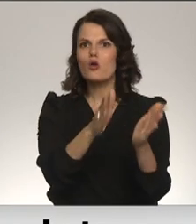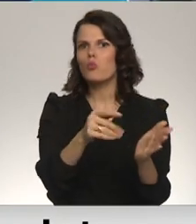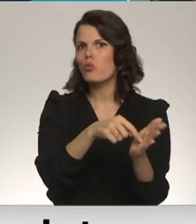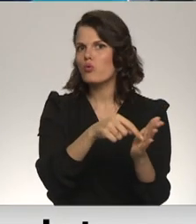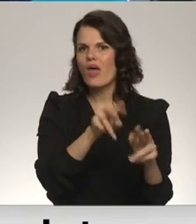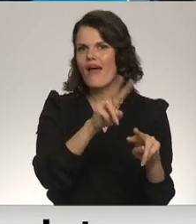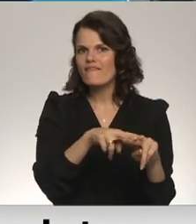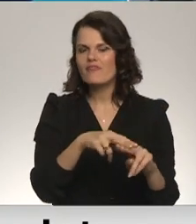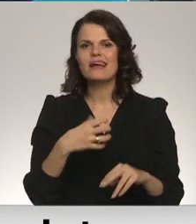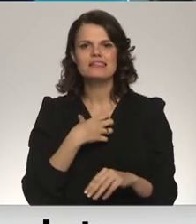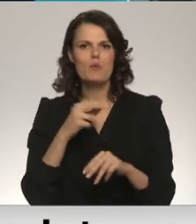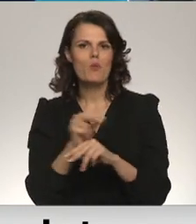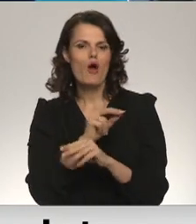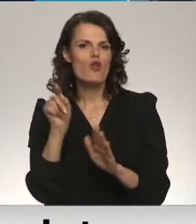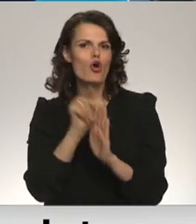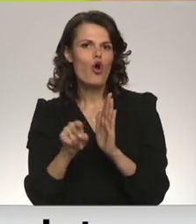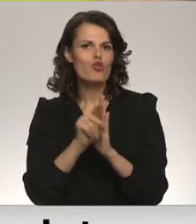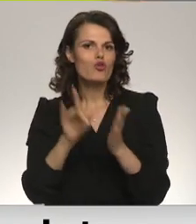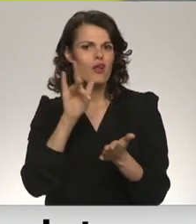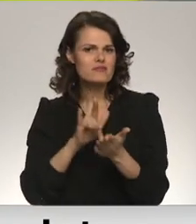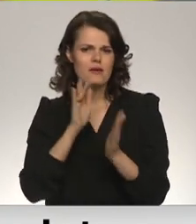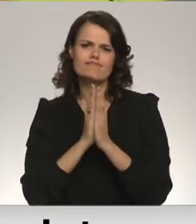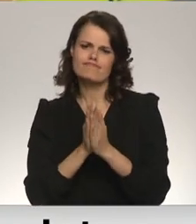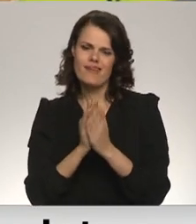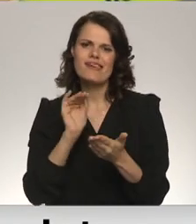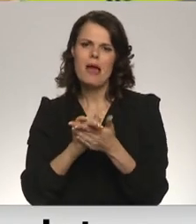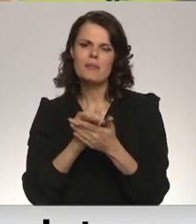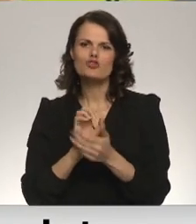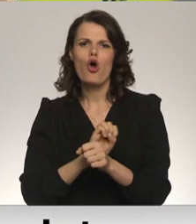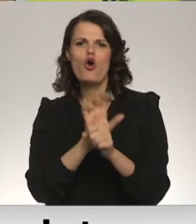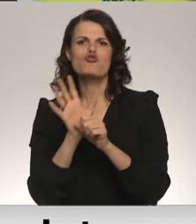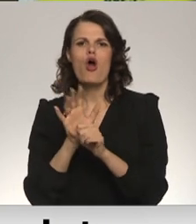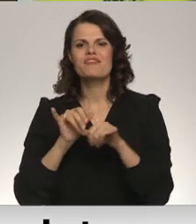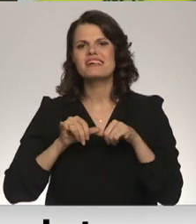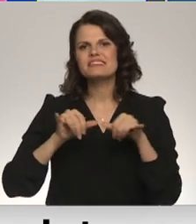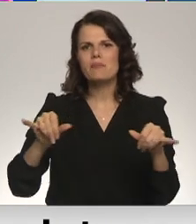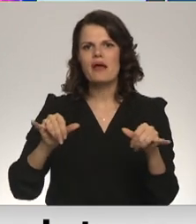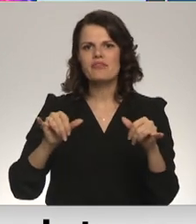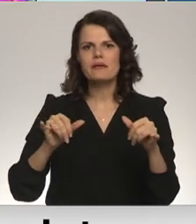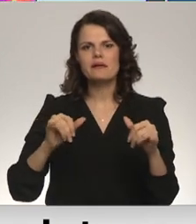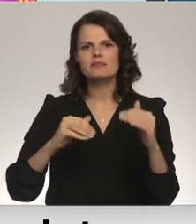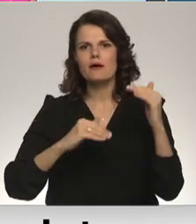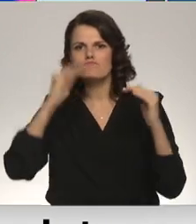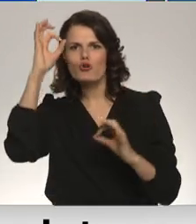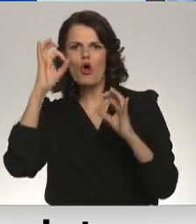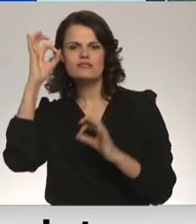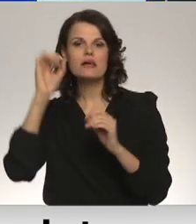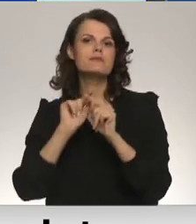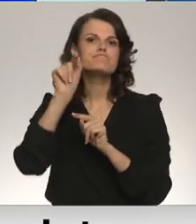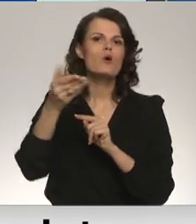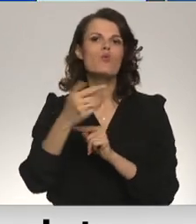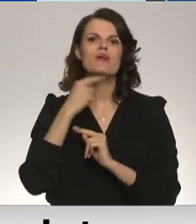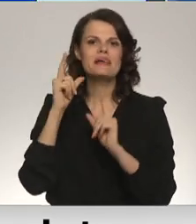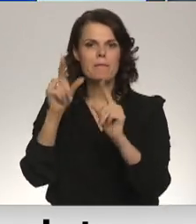dodās. Slimība profilakses un kontrols centrs arī aicina iepazīties ar COVID-19 izplatības līknēm plānotajā galvmērķī, un